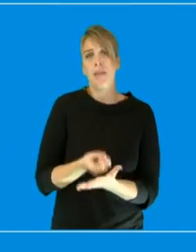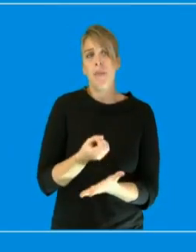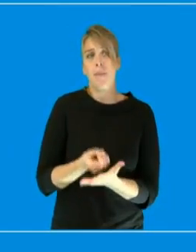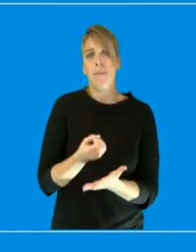ensemble. d'avoir regardé cette vidéo